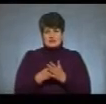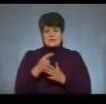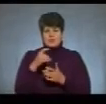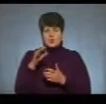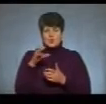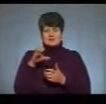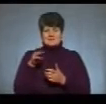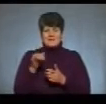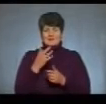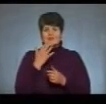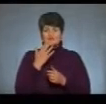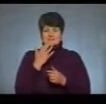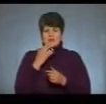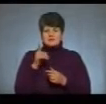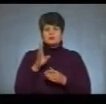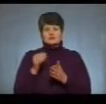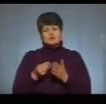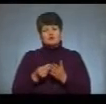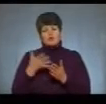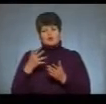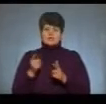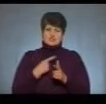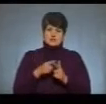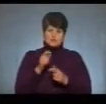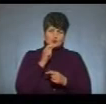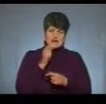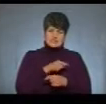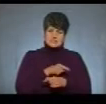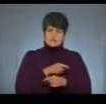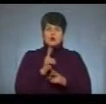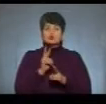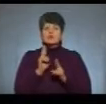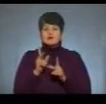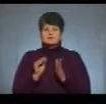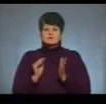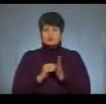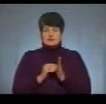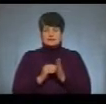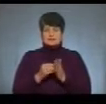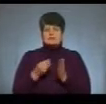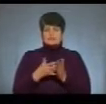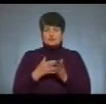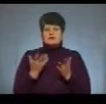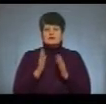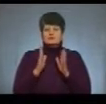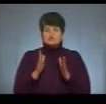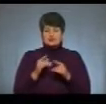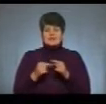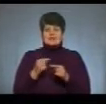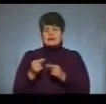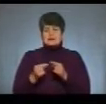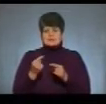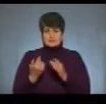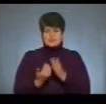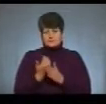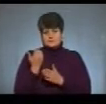іноземцям туристичний податок об'єдеться дорожче, аніж українцям. Як і хто встановлюватиме тарифи і якими можуть бути наслідки нововведення,